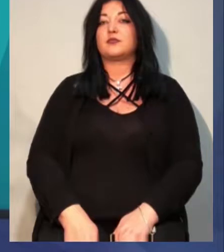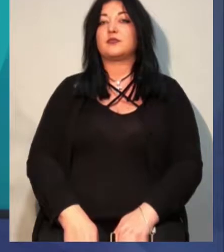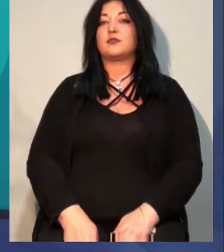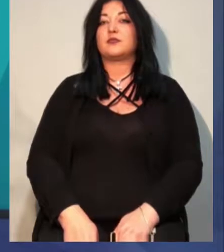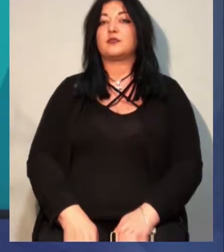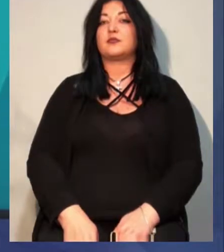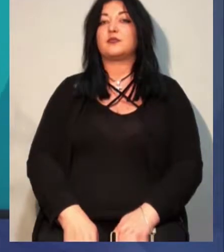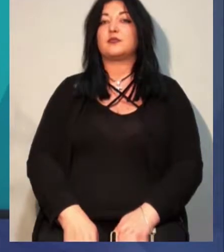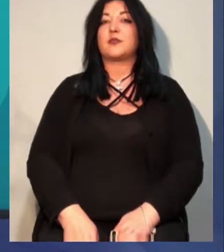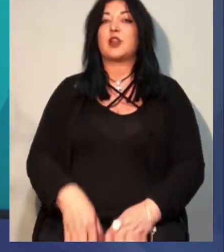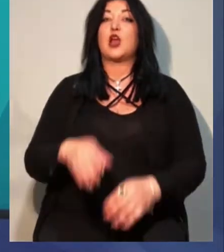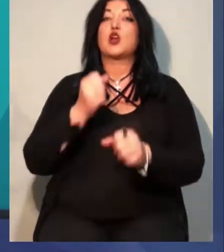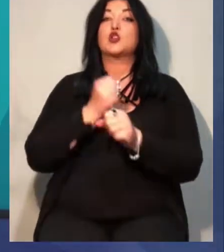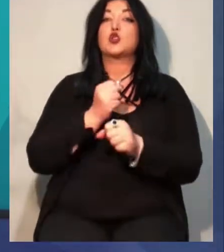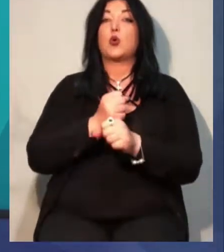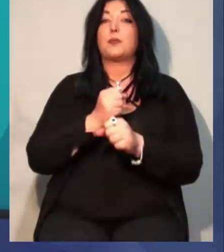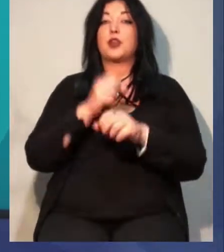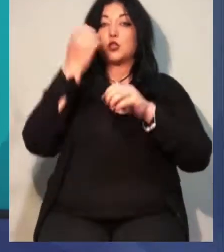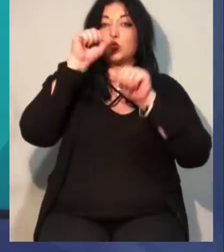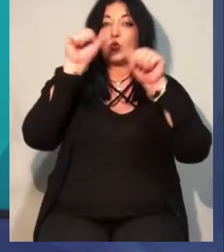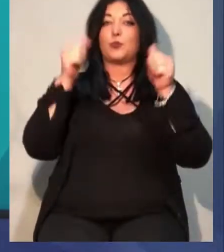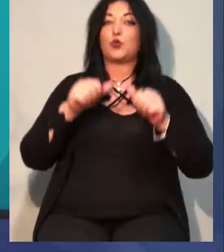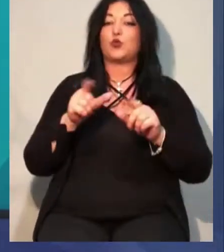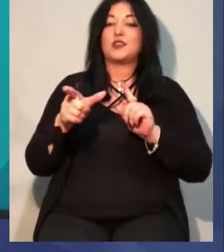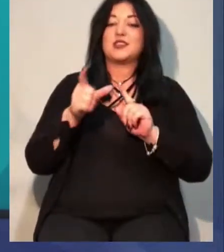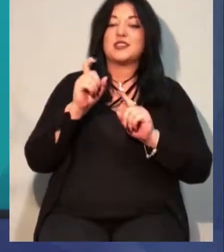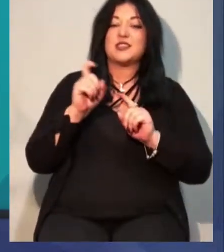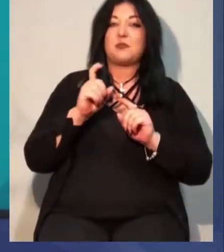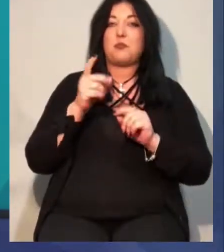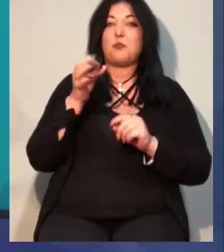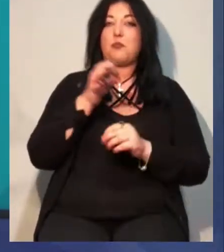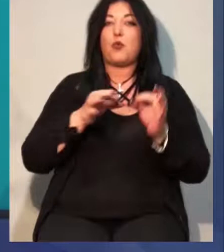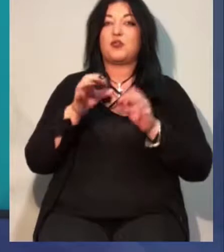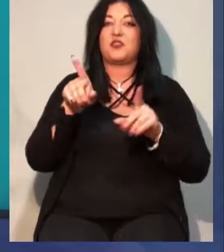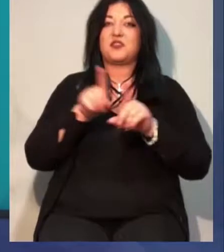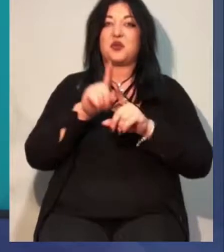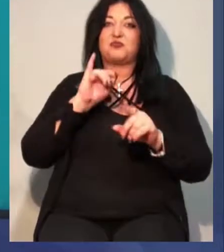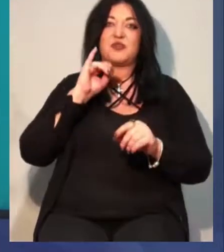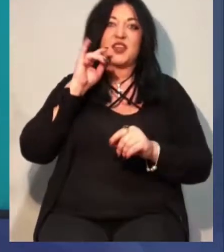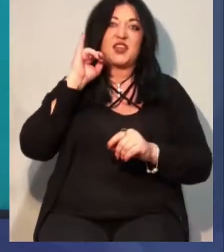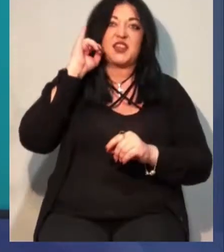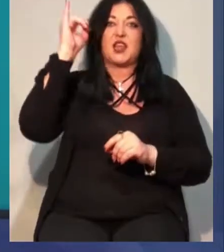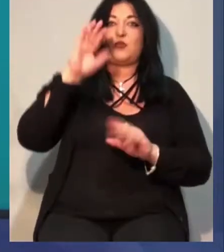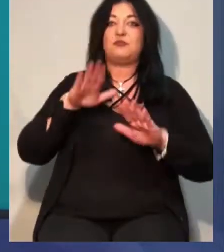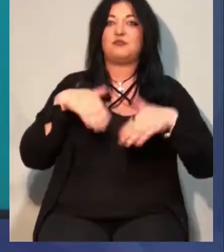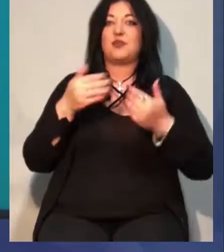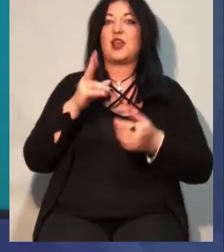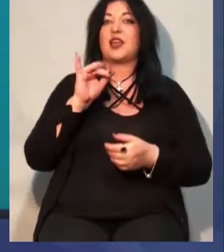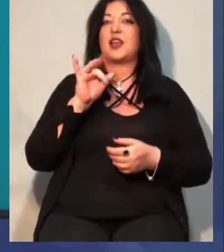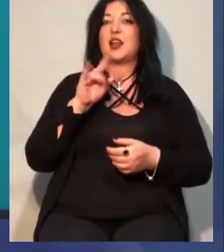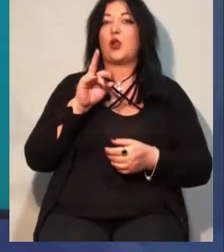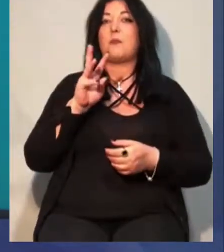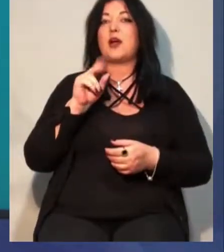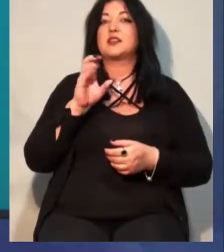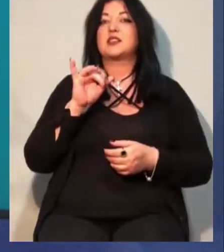Зробити скульптуру з монет, які вийшли з обігу – таку ідею запропонував скульптор Кирило Максименко. Матеріал